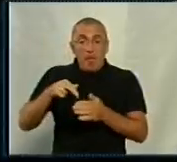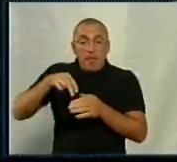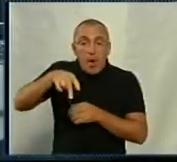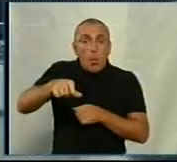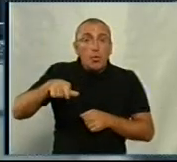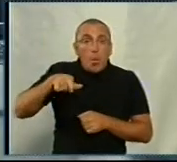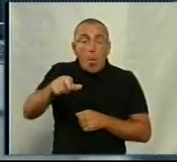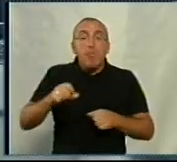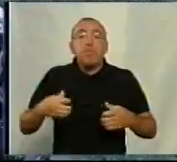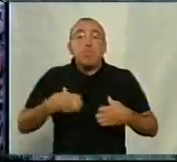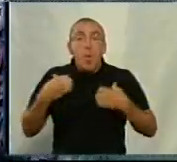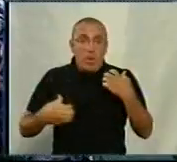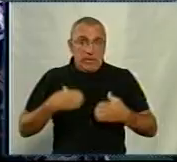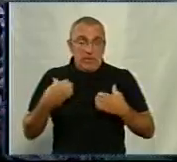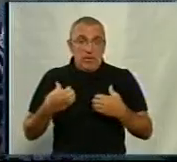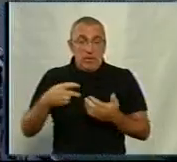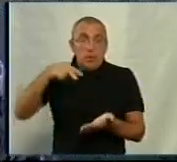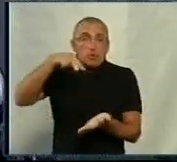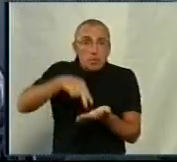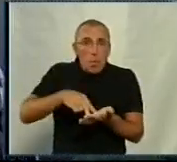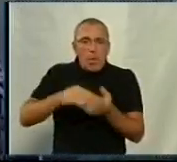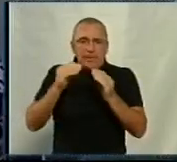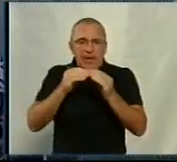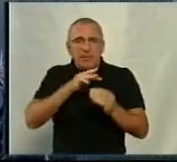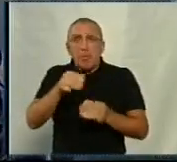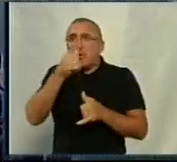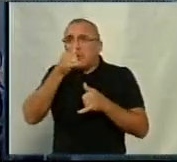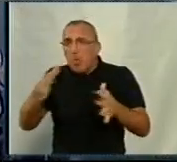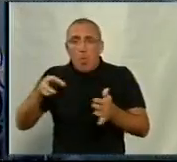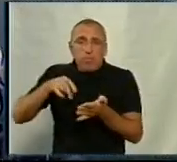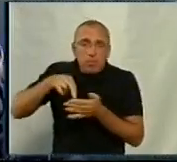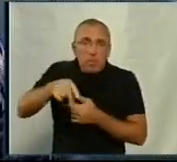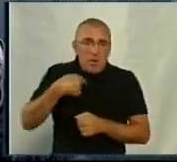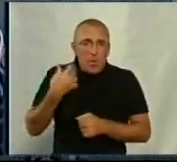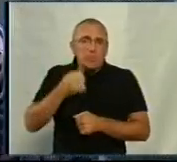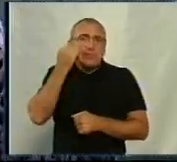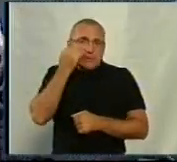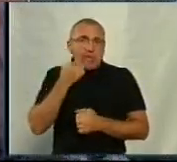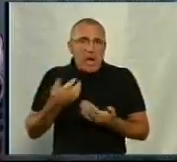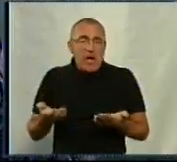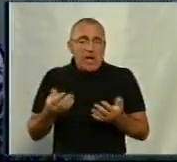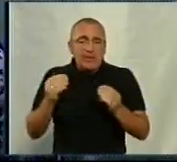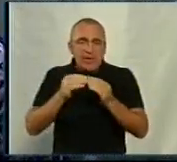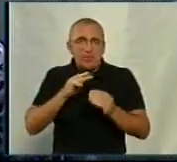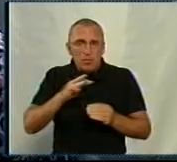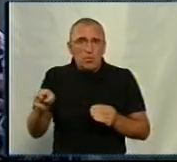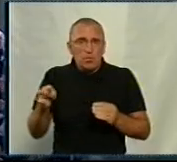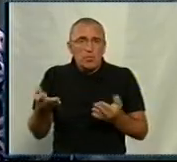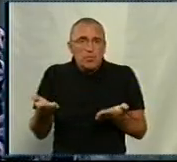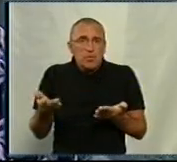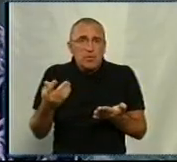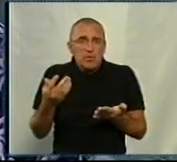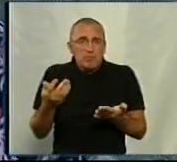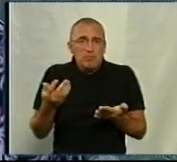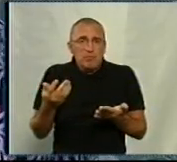дорогу тут боїться. Стою по 10 хвилин, не можу перейти, тому що я стара. Стою по 10 хвилин, не можу перейти, тому